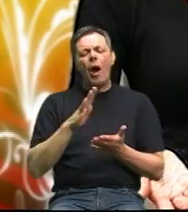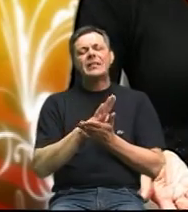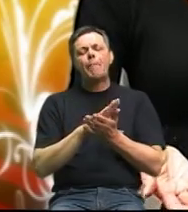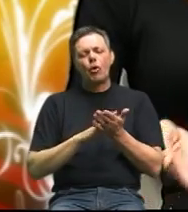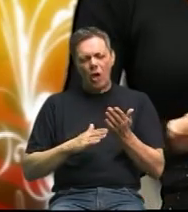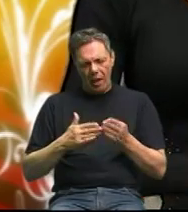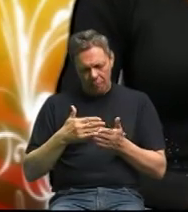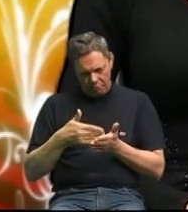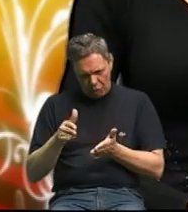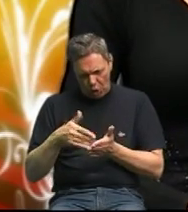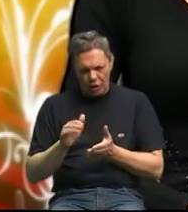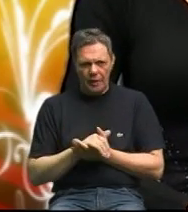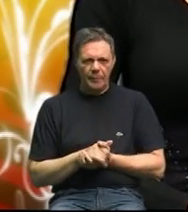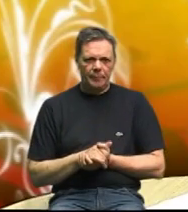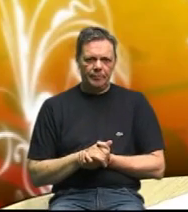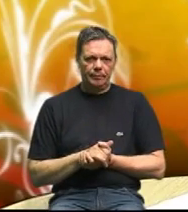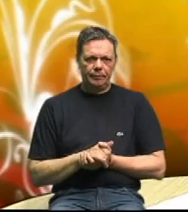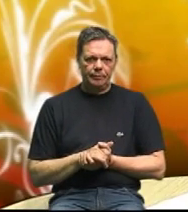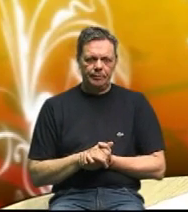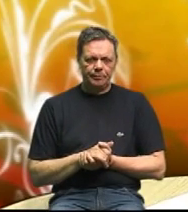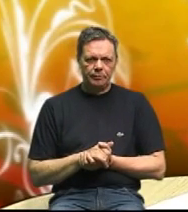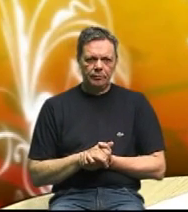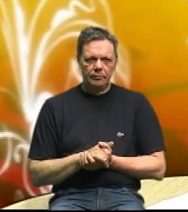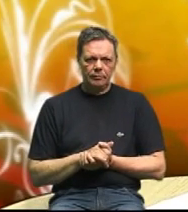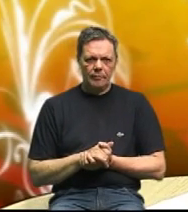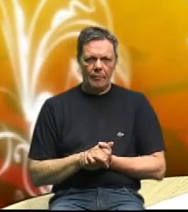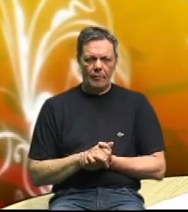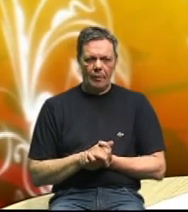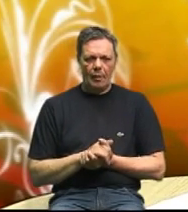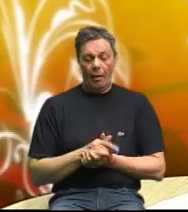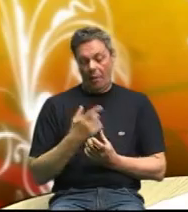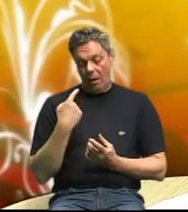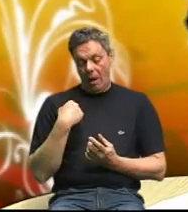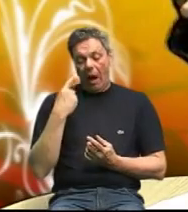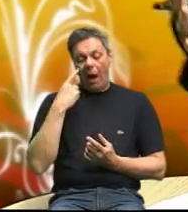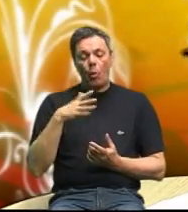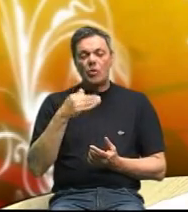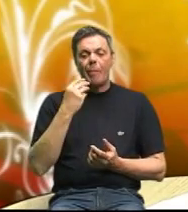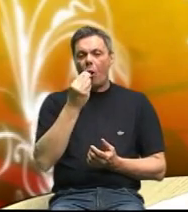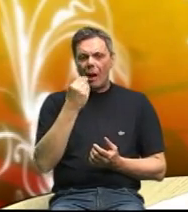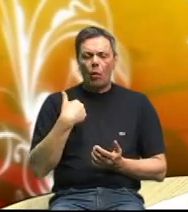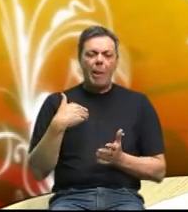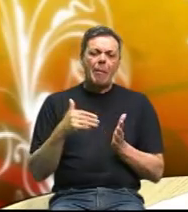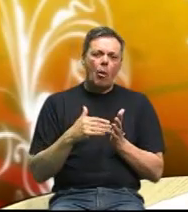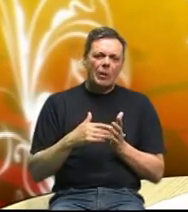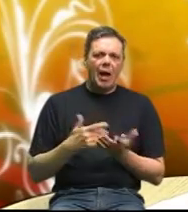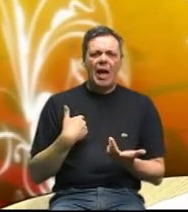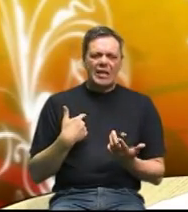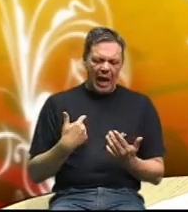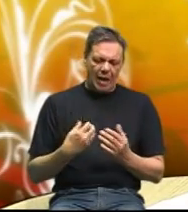energija znači samo da malo pojasnimo gledateljima dači ako mi uzimamo hranu koja je nama potrebna za